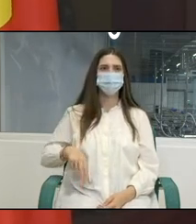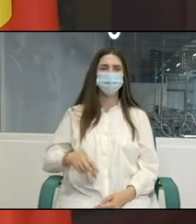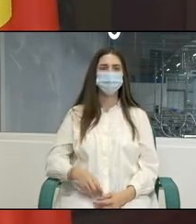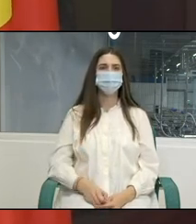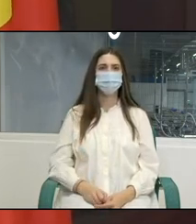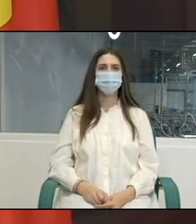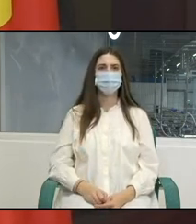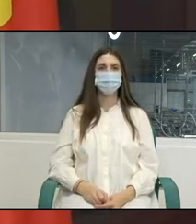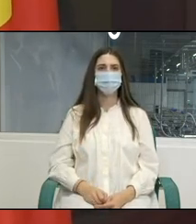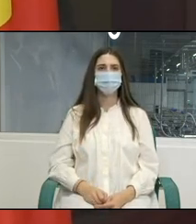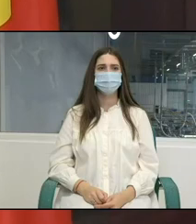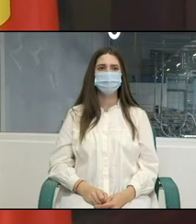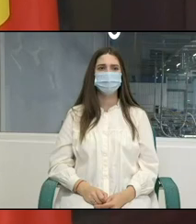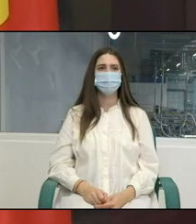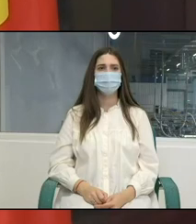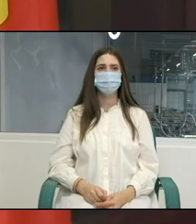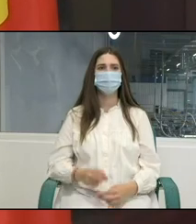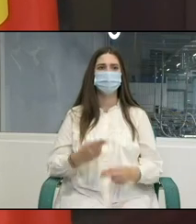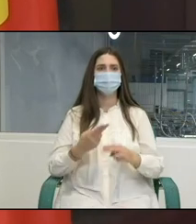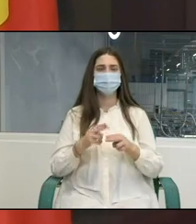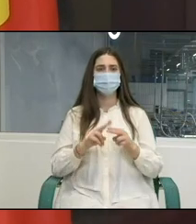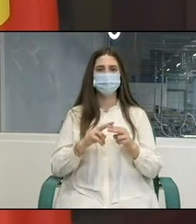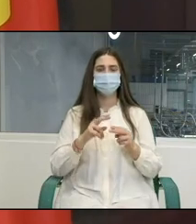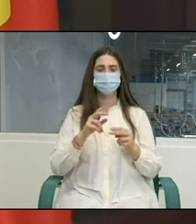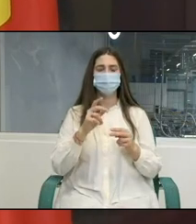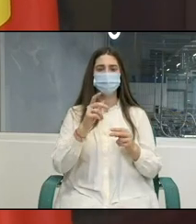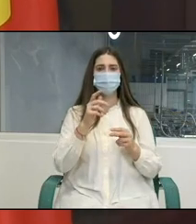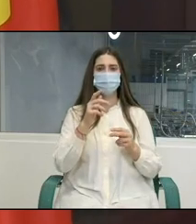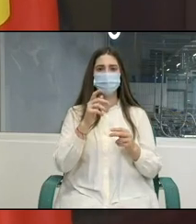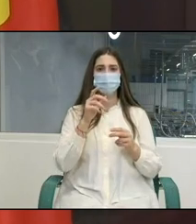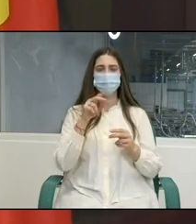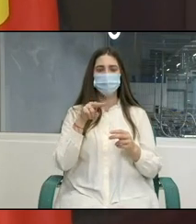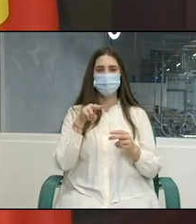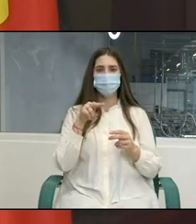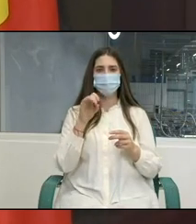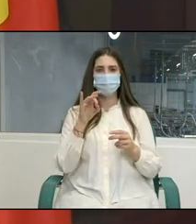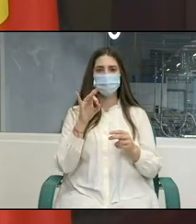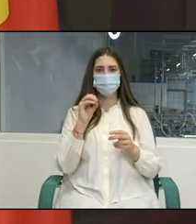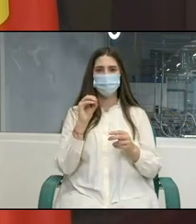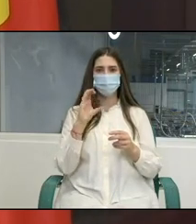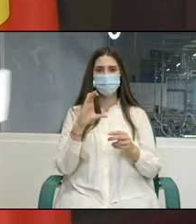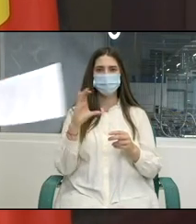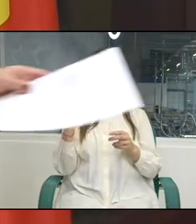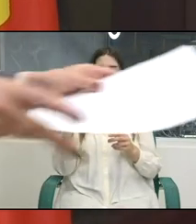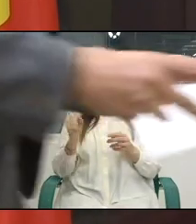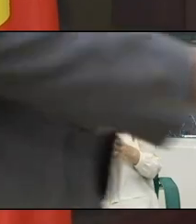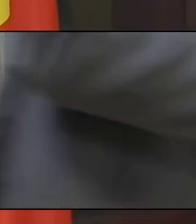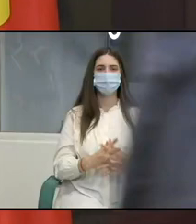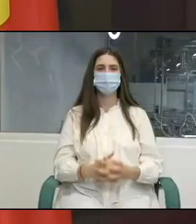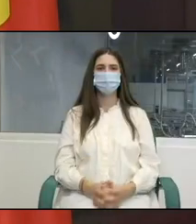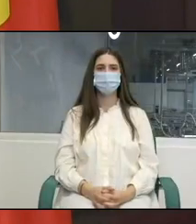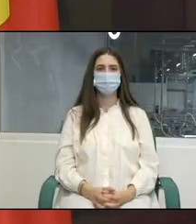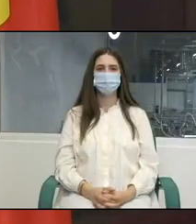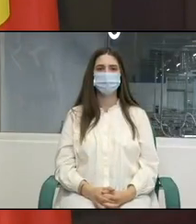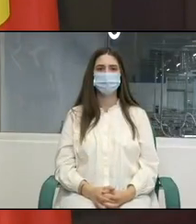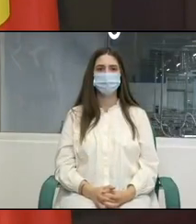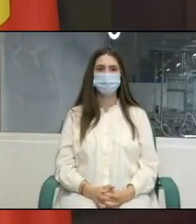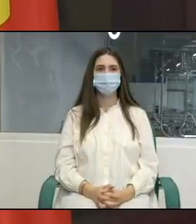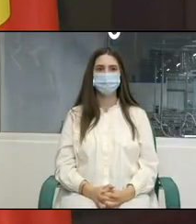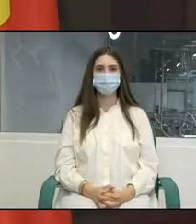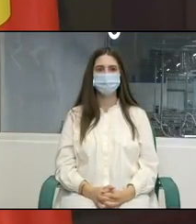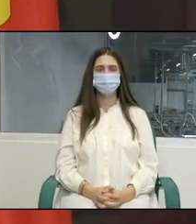unei scurte conferințe de presă am să rog echipa de suport să-mi prezinte întrebările care au fost